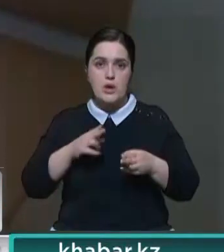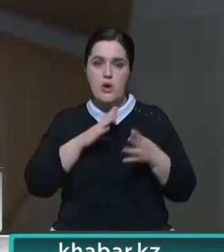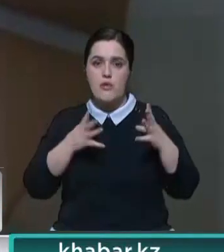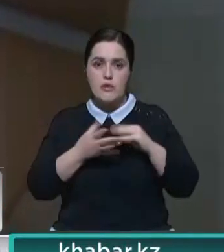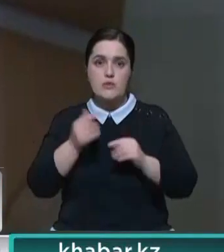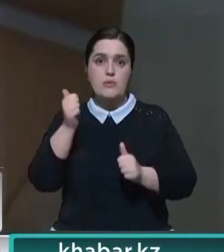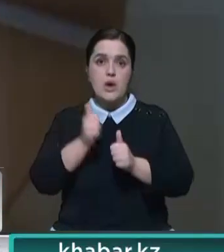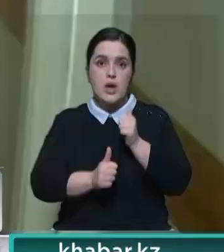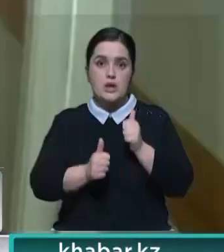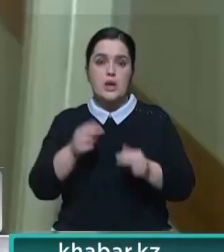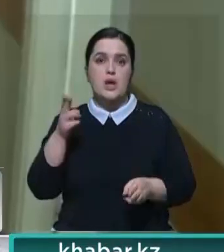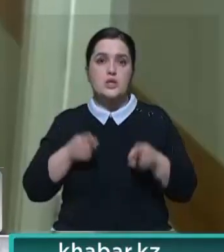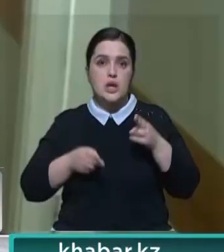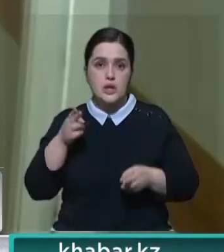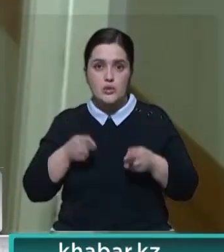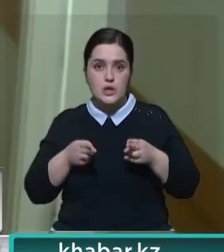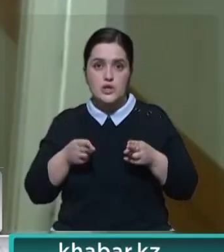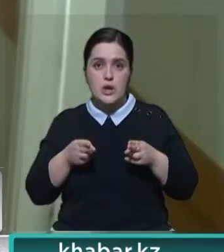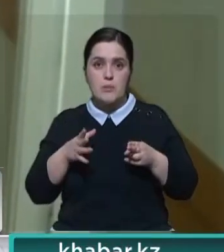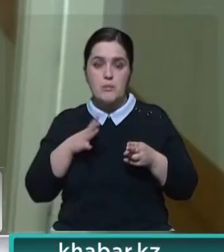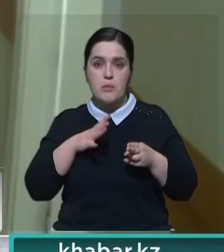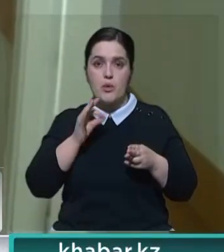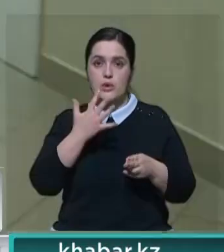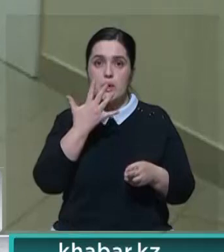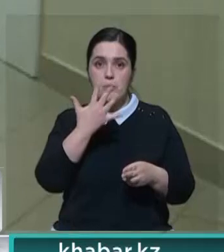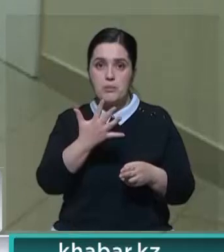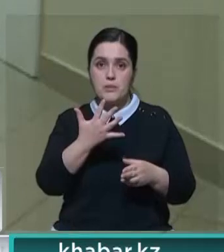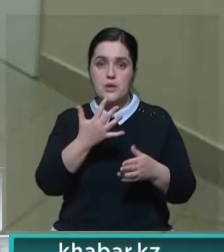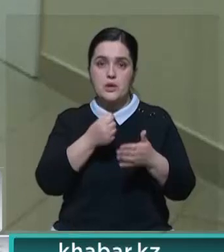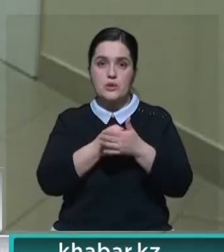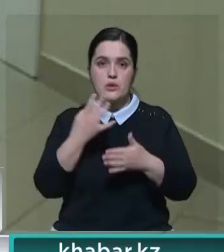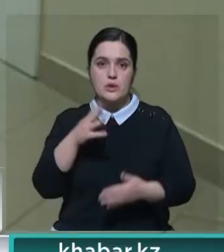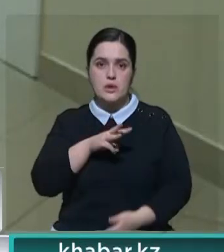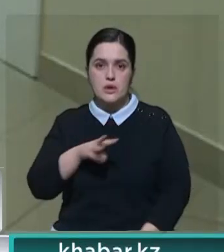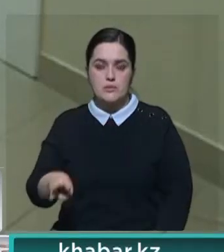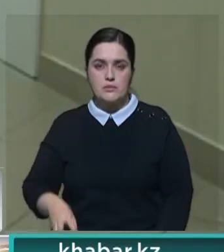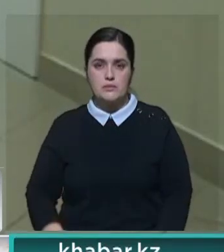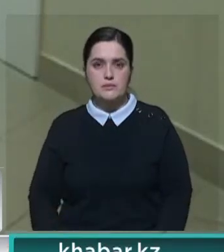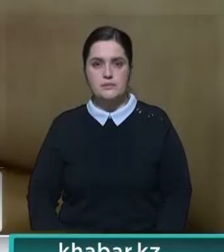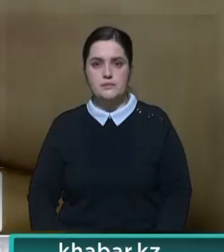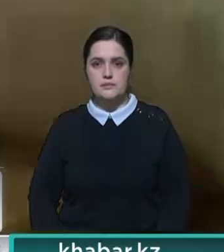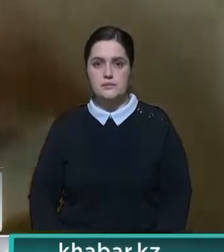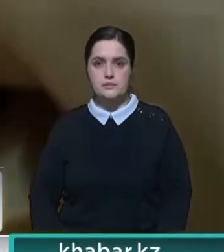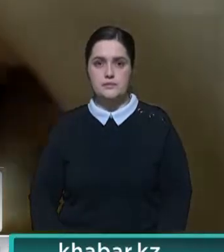операции. В общей сложности каждое хирургическое вмешательство заняло от пяти до сорока минут.